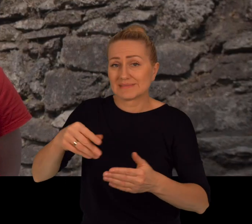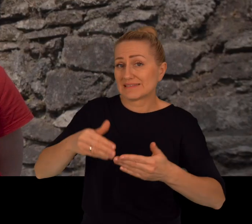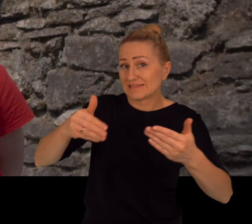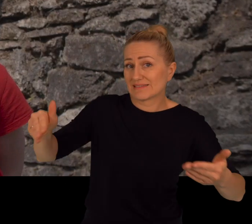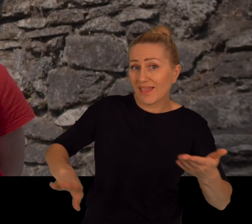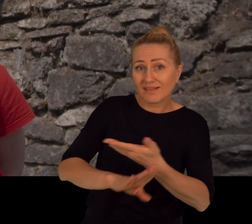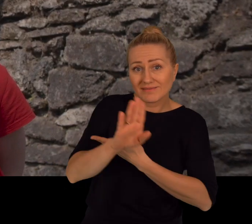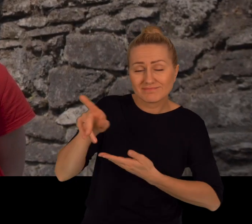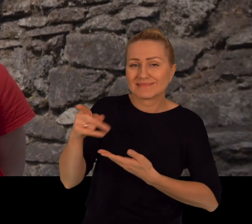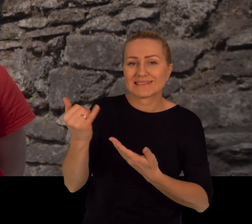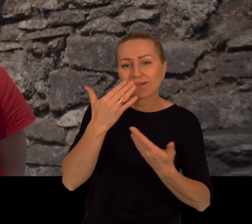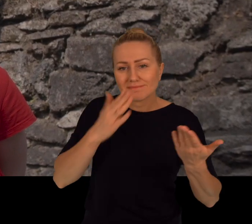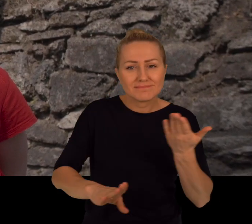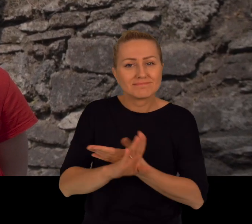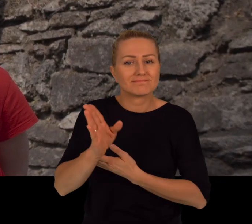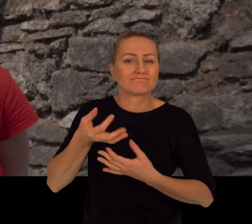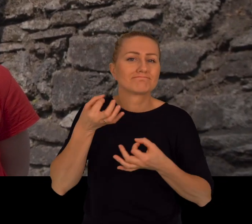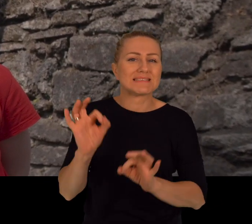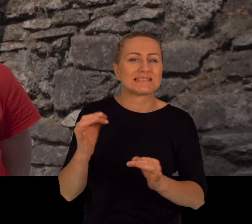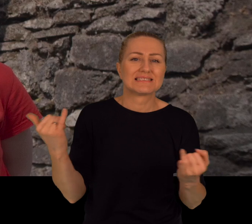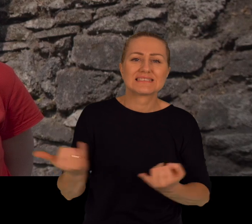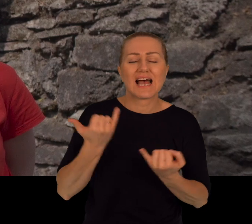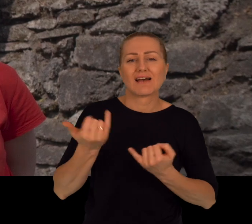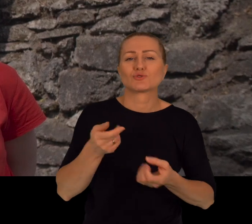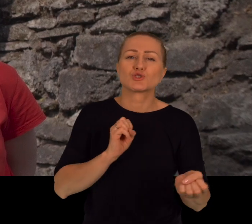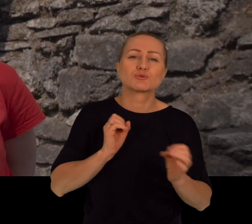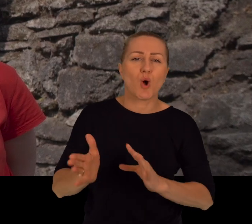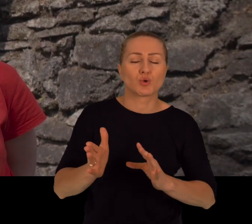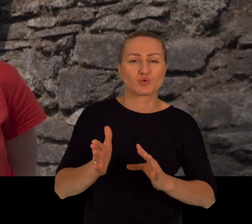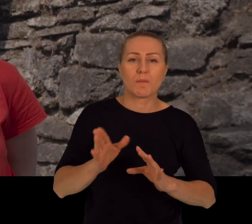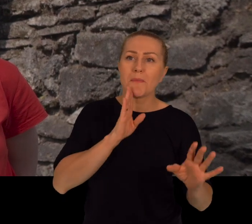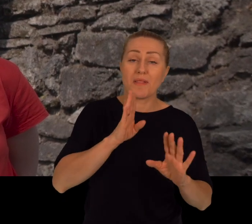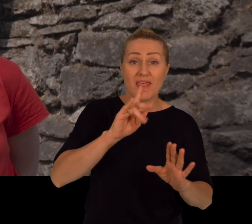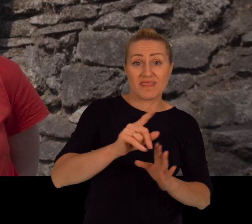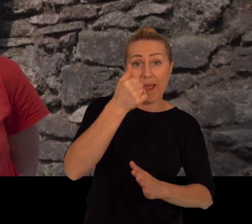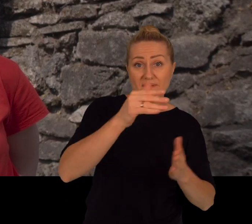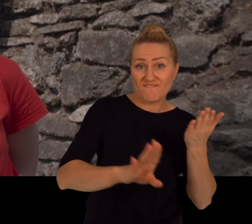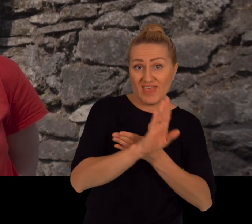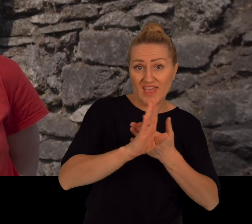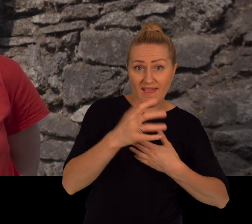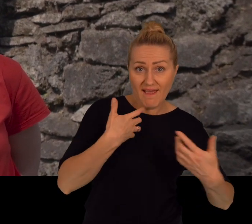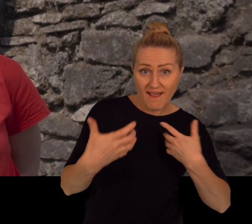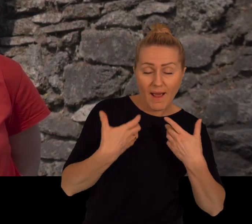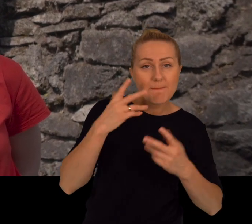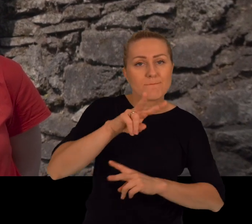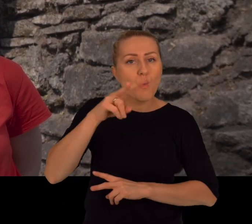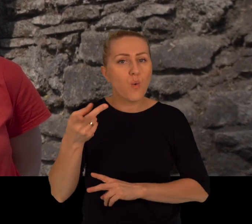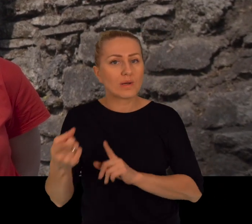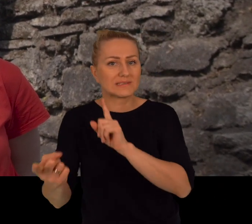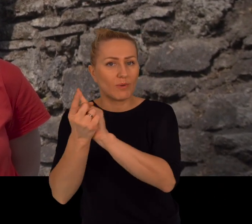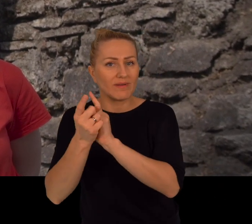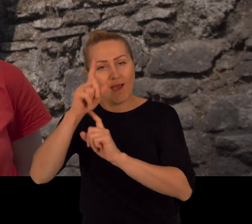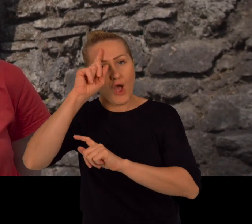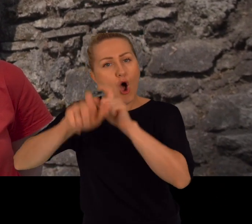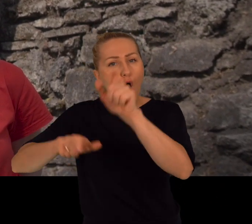Spektakl staramy się zawsze pokazywać właśnie w takiej formie, że najpierw jest to wydarzenie artystyczne, a później spotkanie z